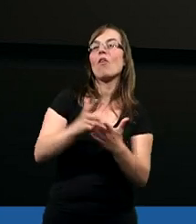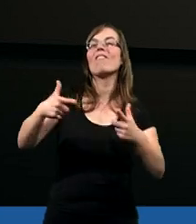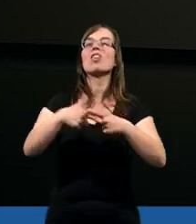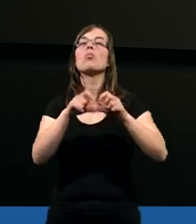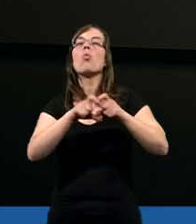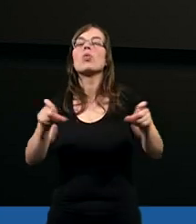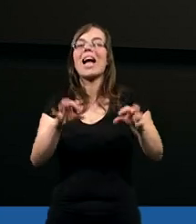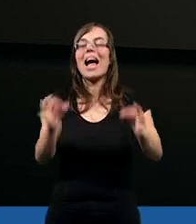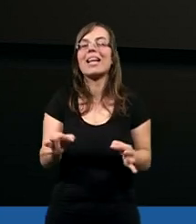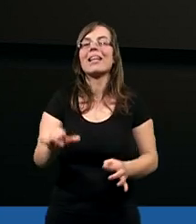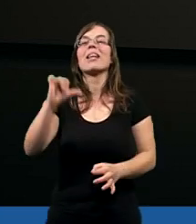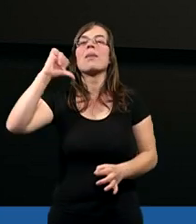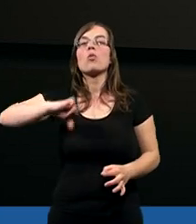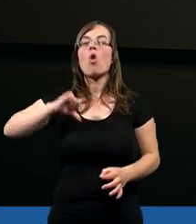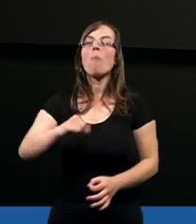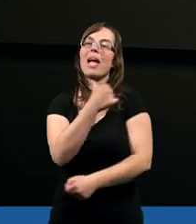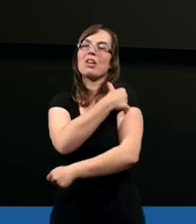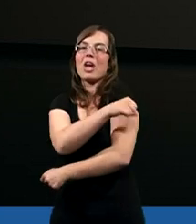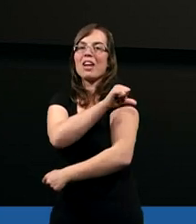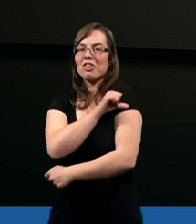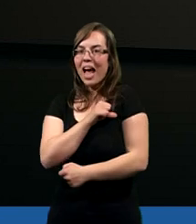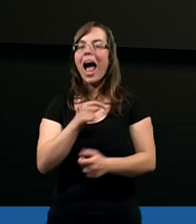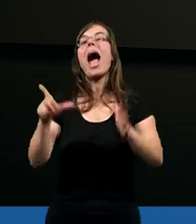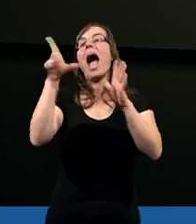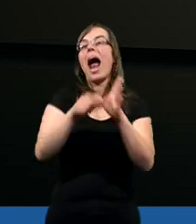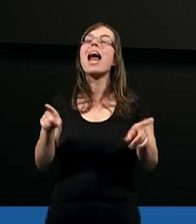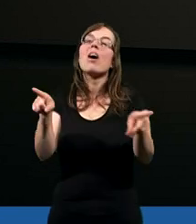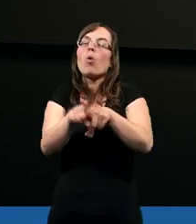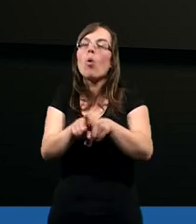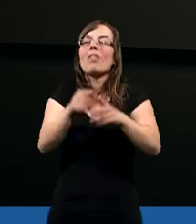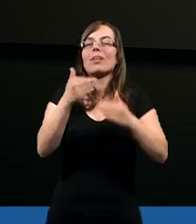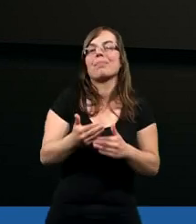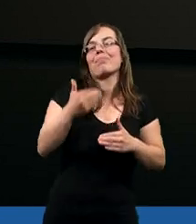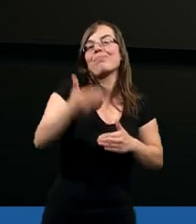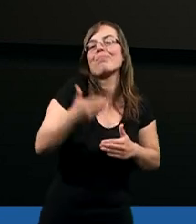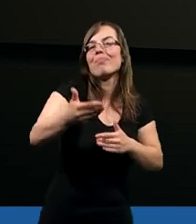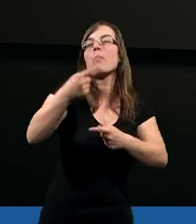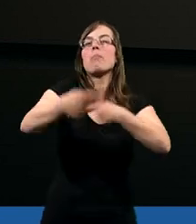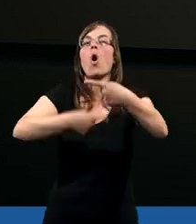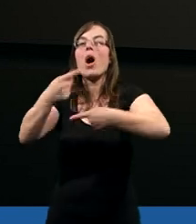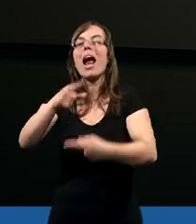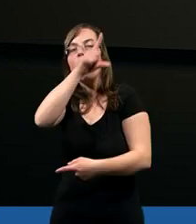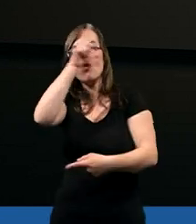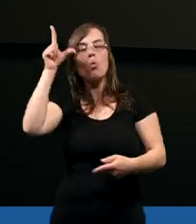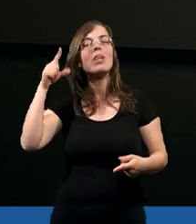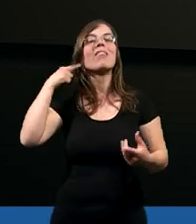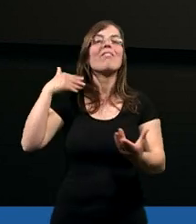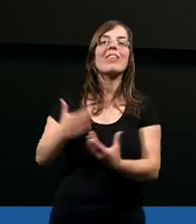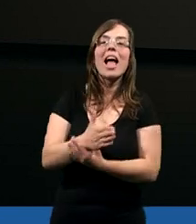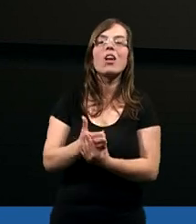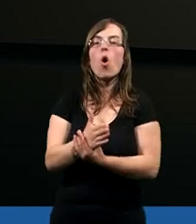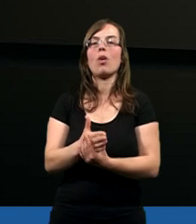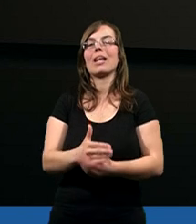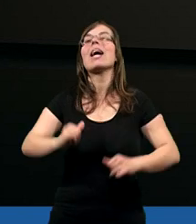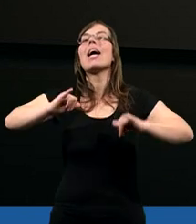współczesnym sobie chrześcijanom, ale również kolejnym pokoleniom ludzi wierzących.